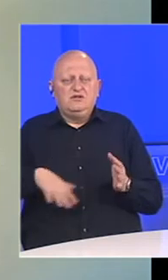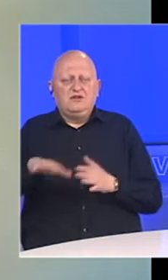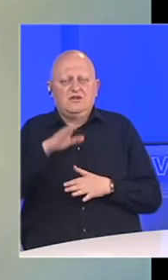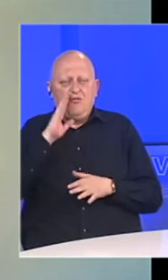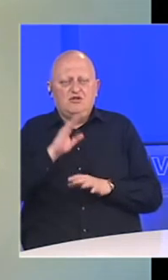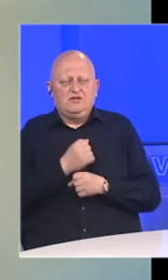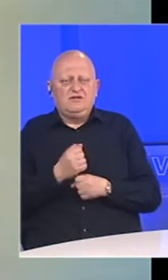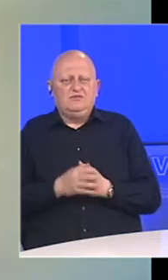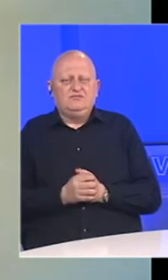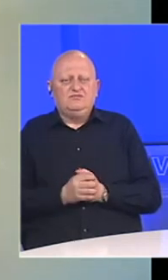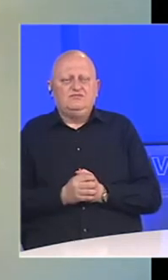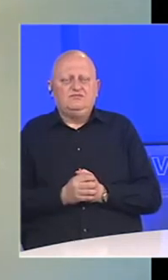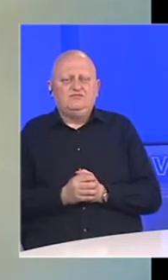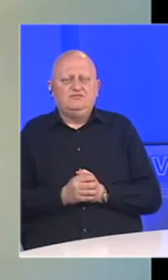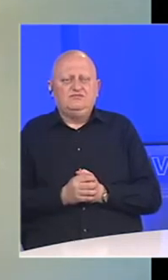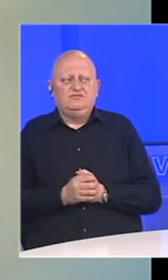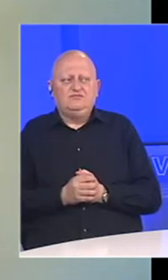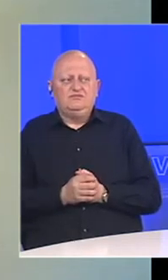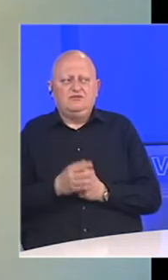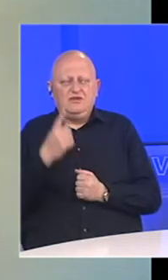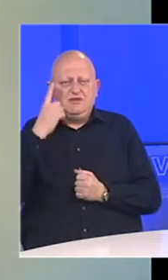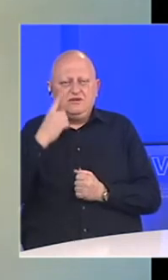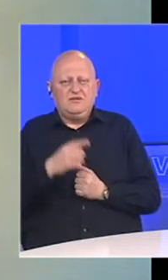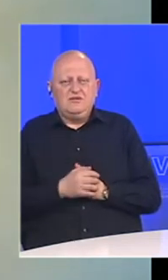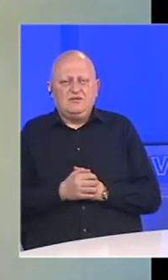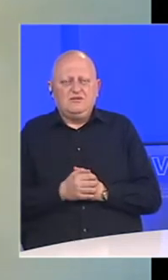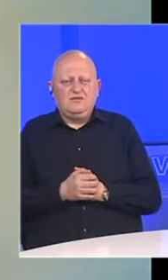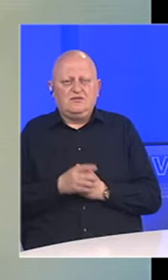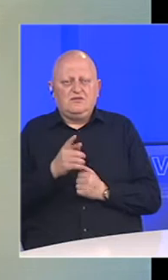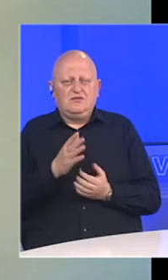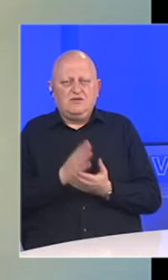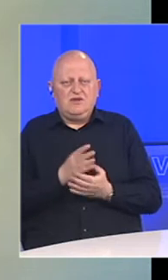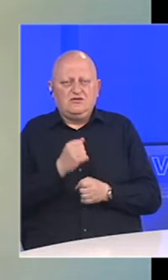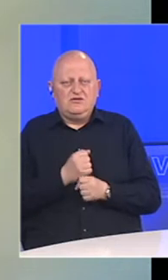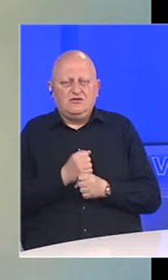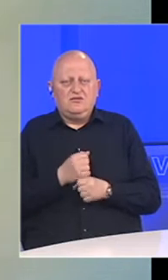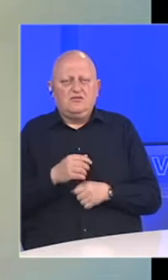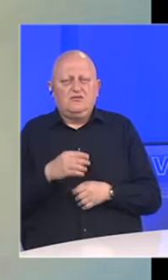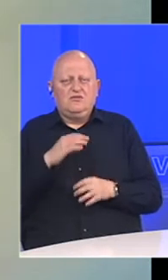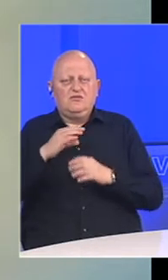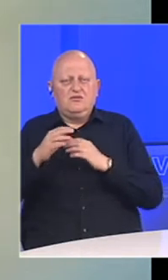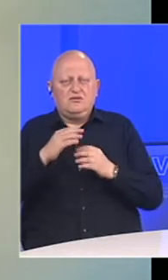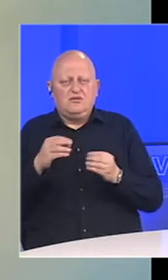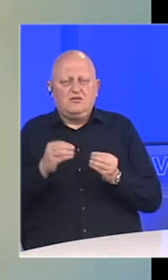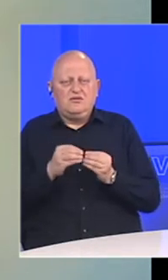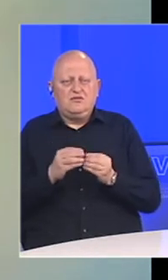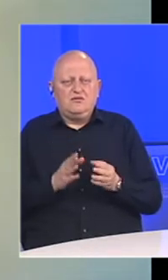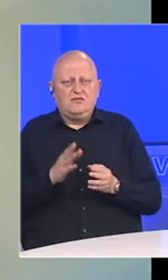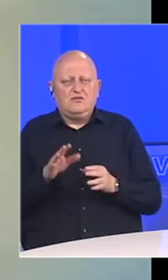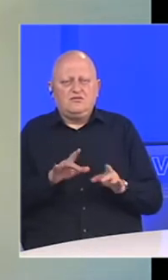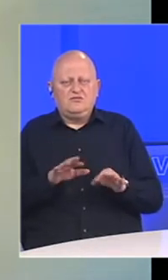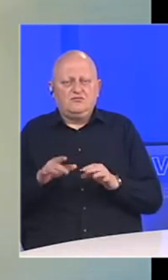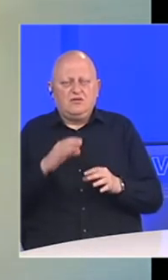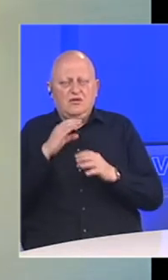Bosne i Hercegovine. Smatramo da je ovaj način rada uspostavljanje dijaloga sa romskim zajednicama putem online